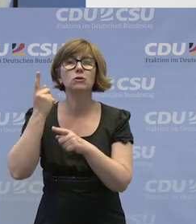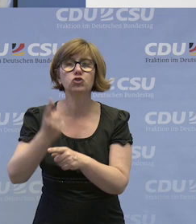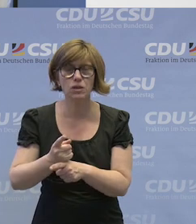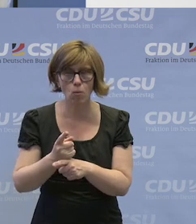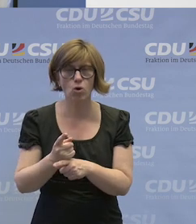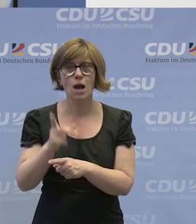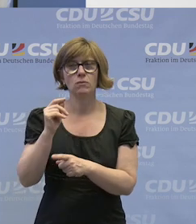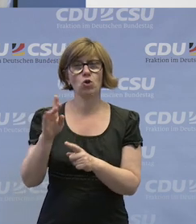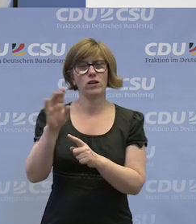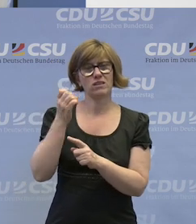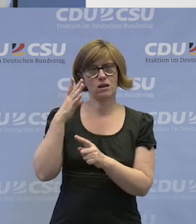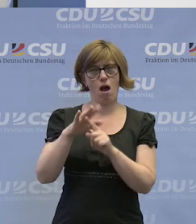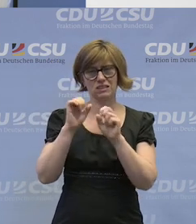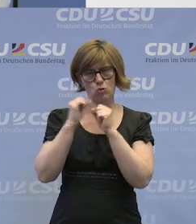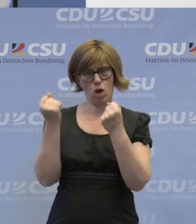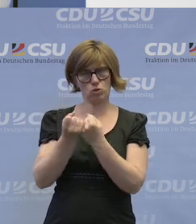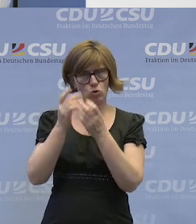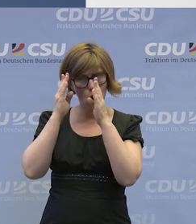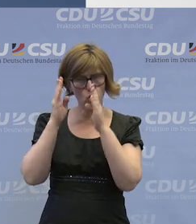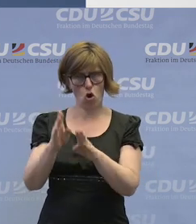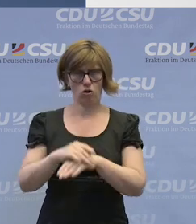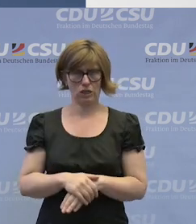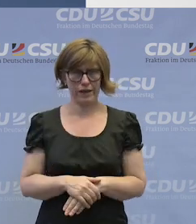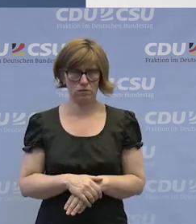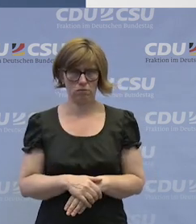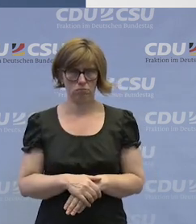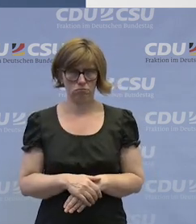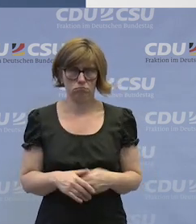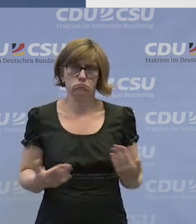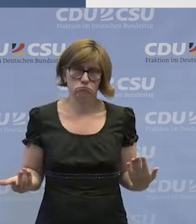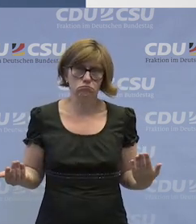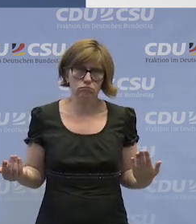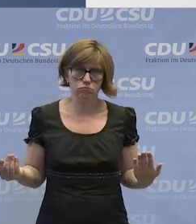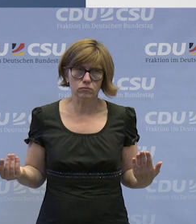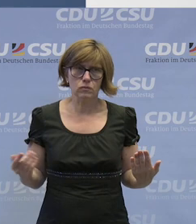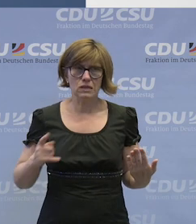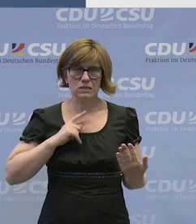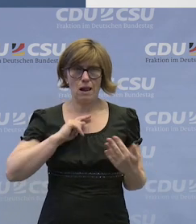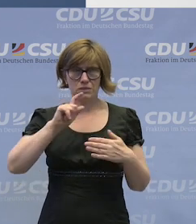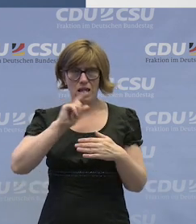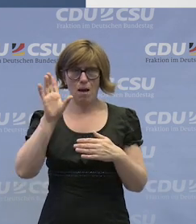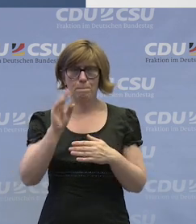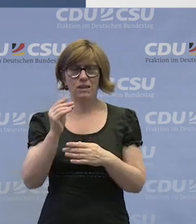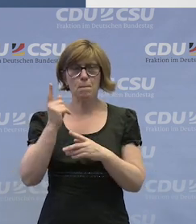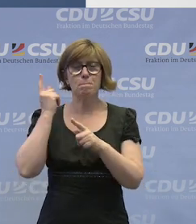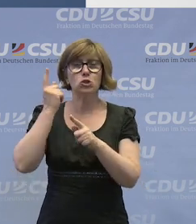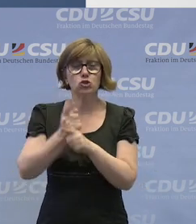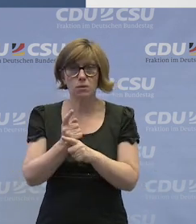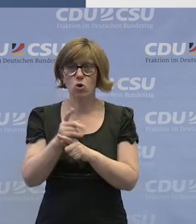ist schon doch sehr deutlich und sehr konkret gefasst. Das sind Dinge, da kann eine